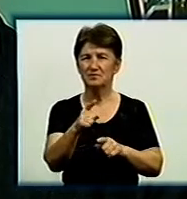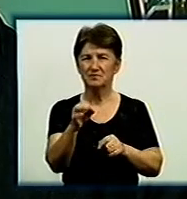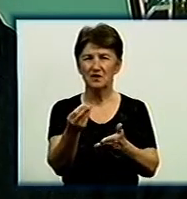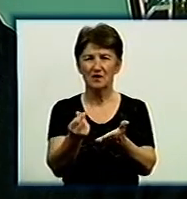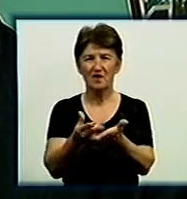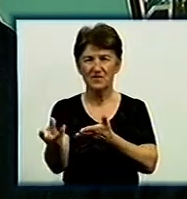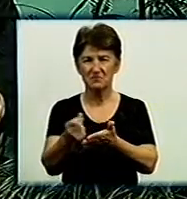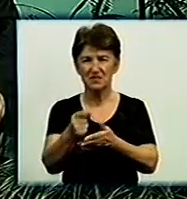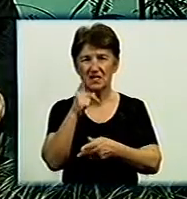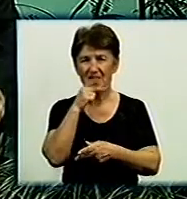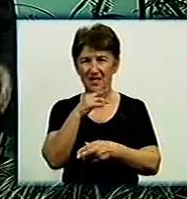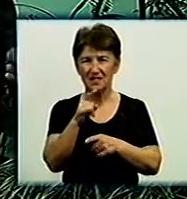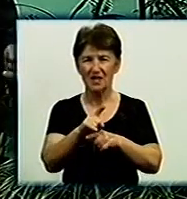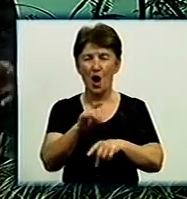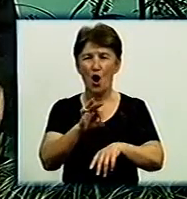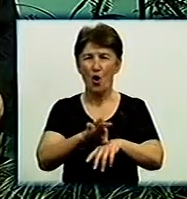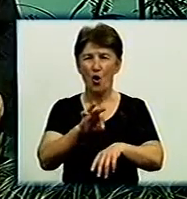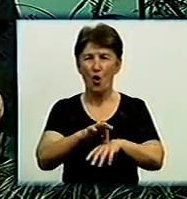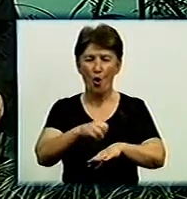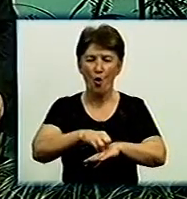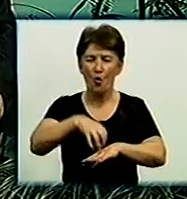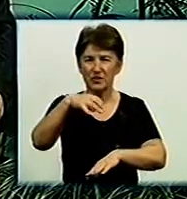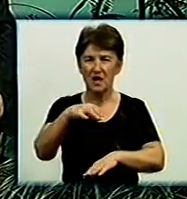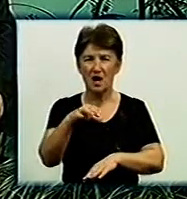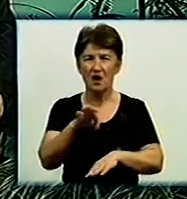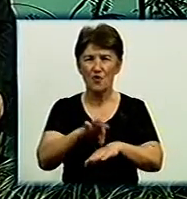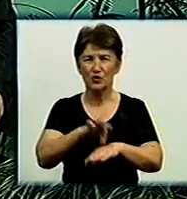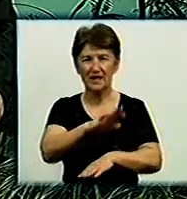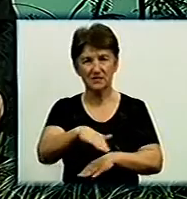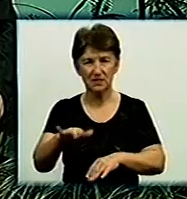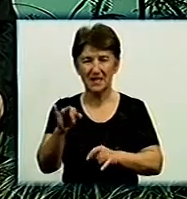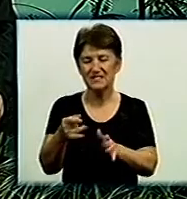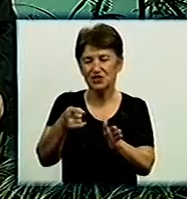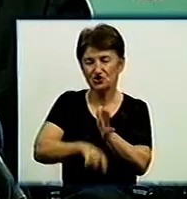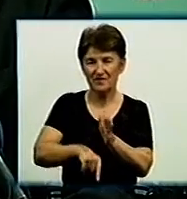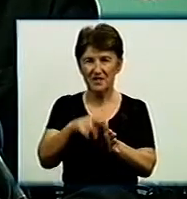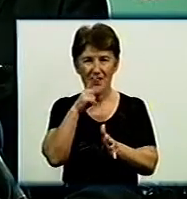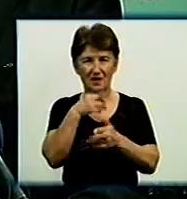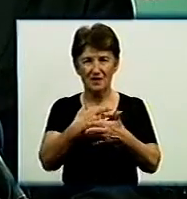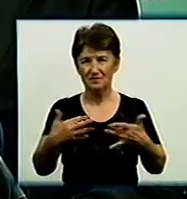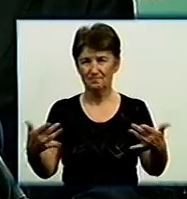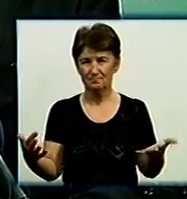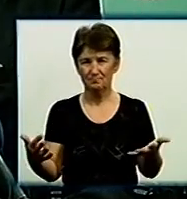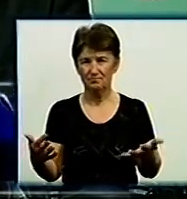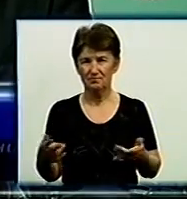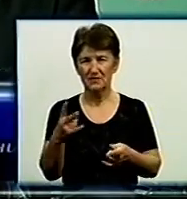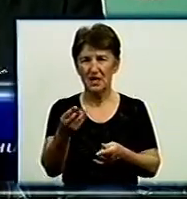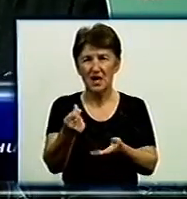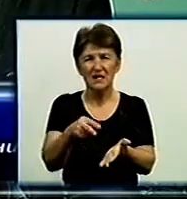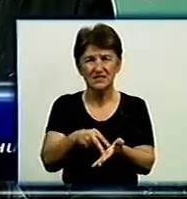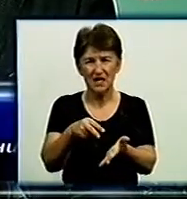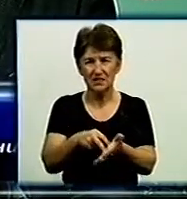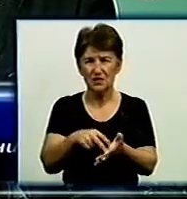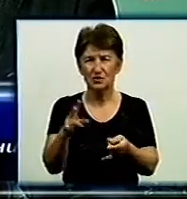фінансування ліків для онкохворих дітей, створення хоспису в області та можливість здешевлення медикаментів. Щоб випали ціни на лікарства, треба